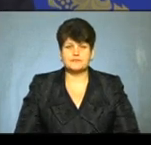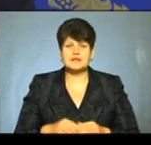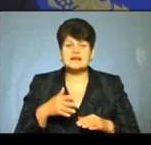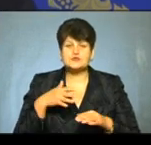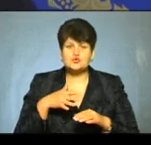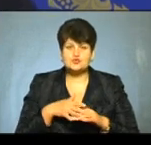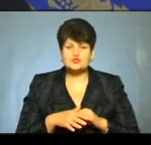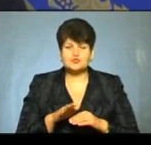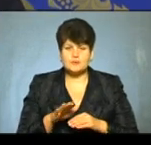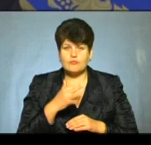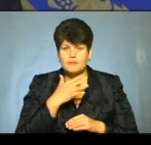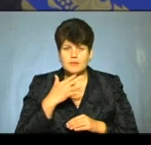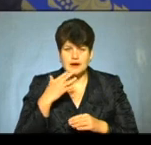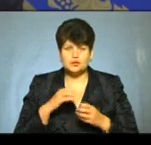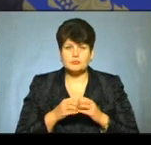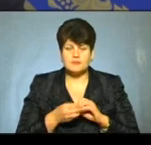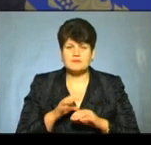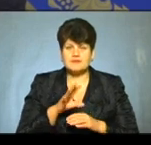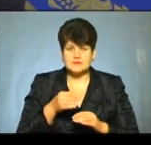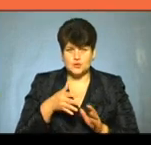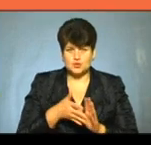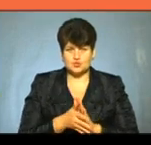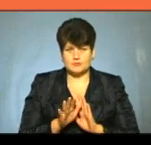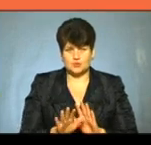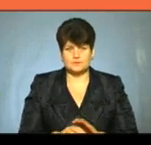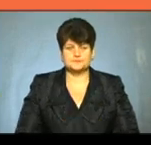Я розумію. Багато проблем. Я все розумію.